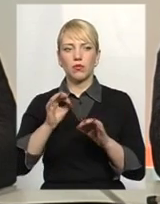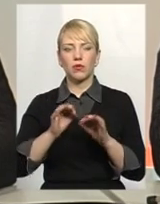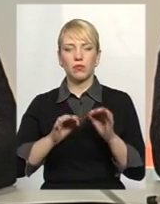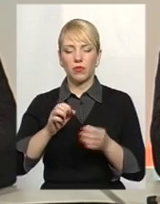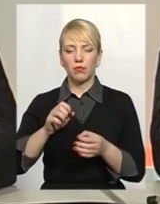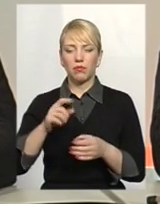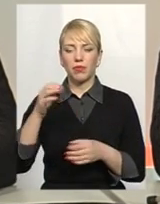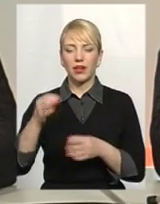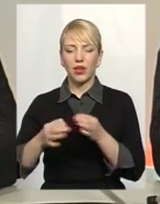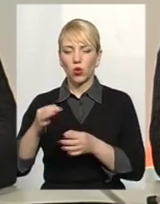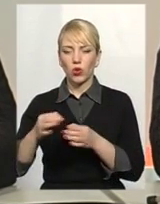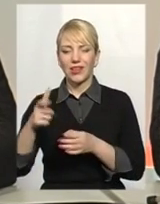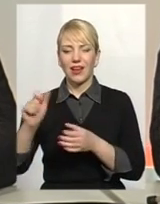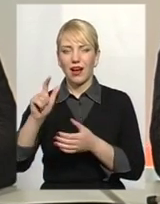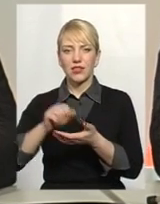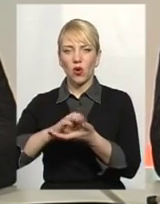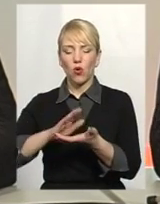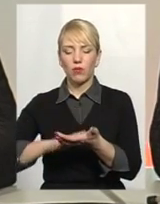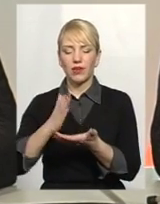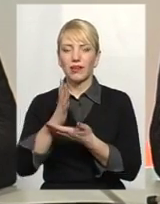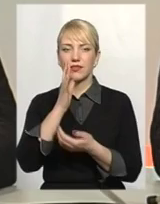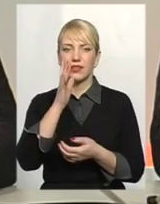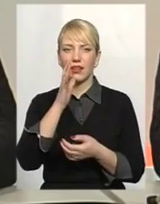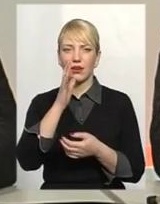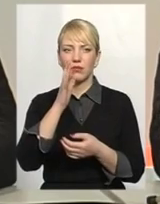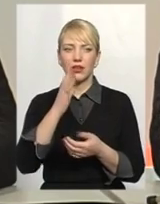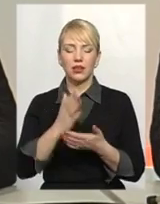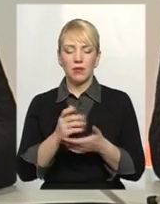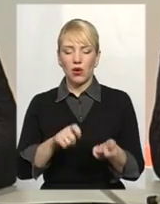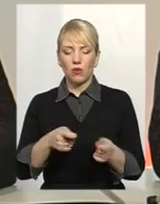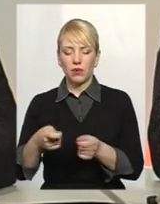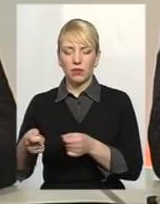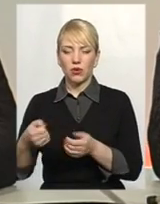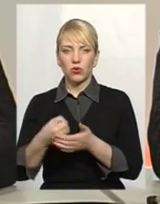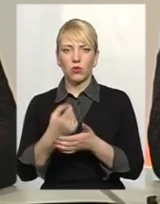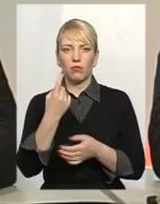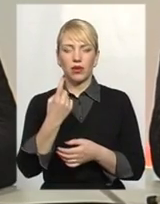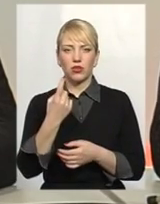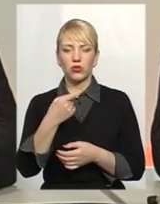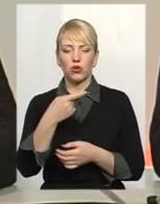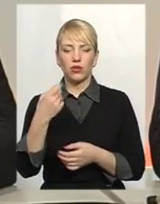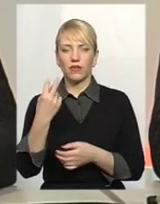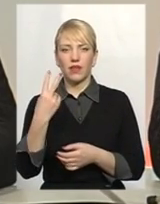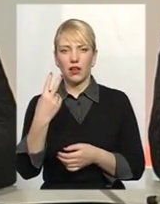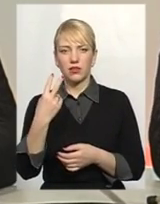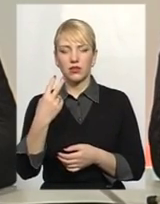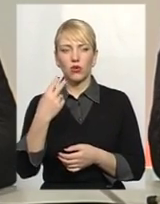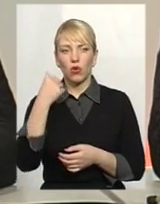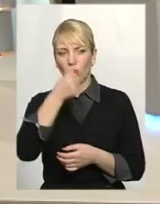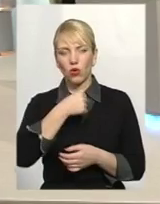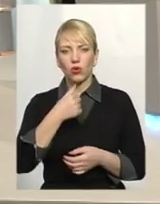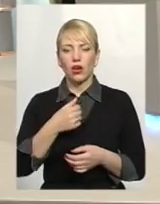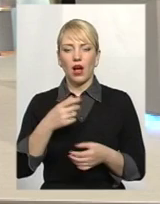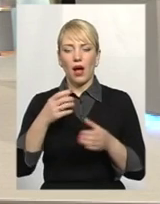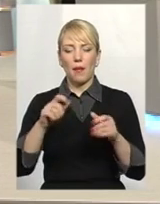обліку газу. І є відповідні терміни. Є терміни плита, опалюваний прилад до 1-12 було, є плита колонка до 1